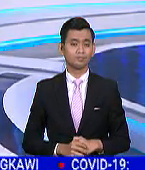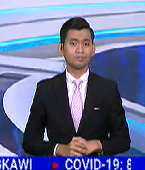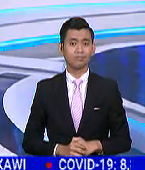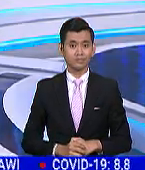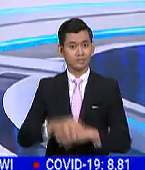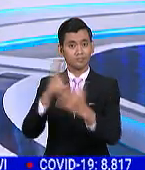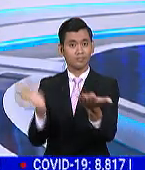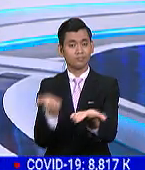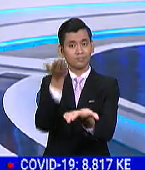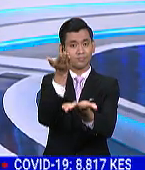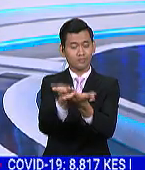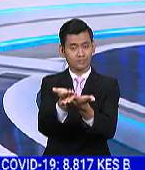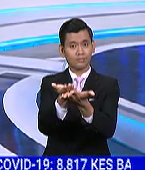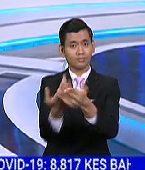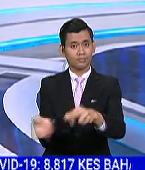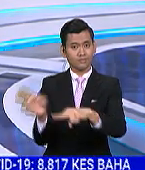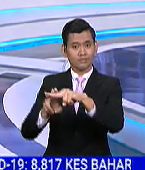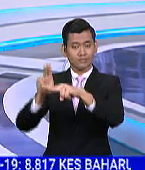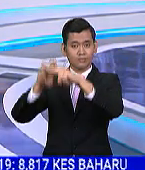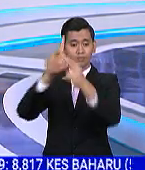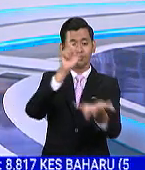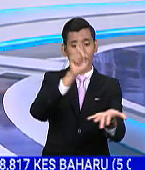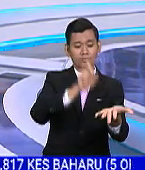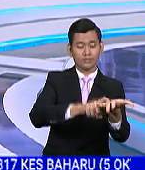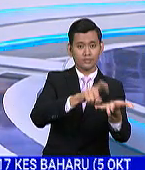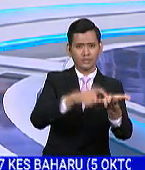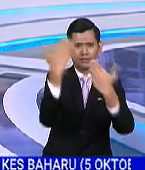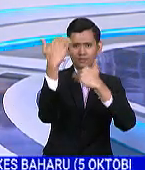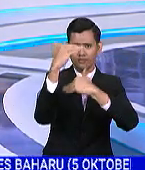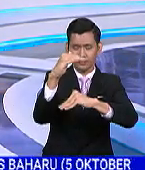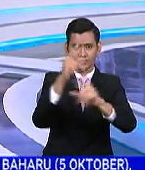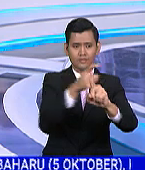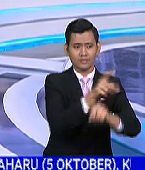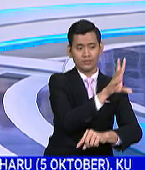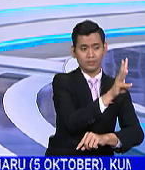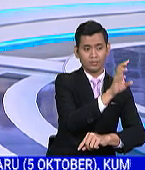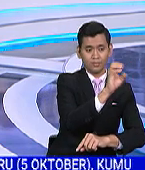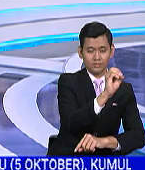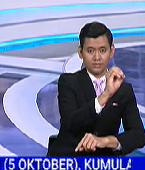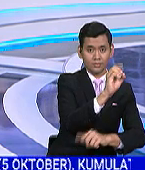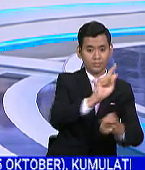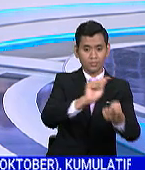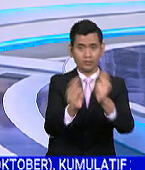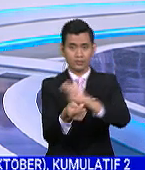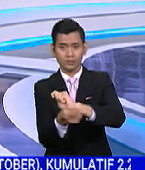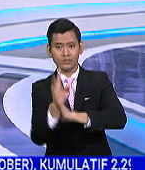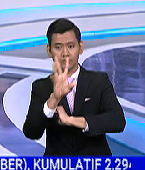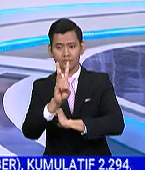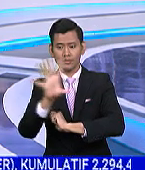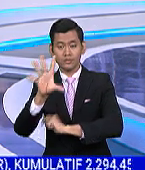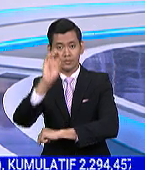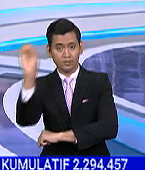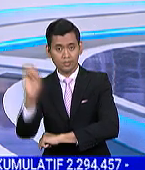Cadangan meningkatkan had statu tori hutang negara daripada 60 kepada 65% adalah